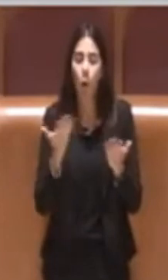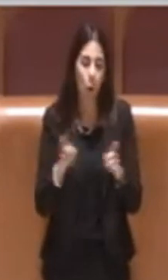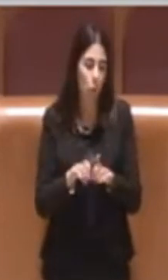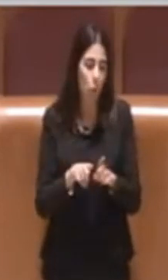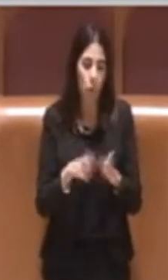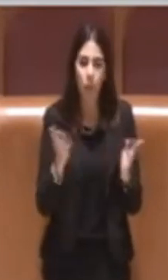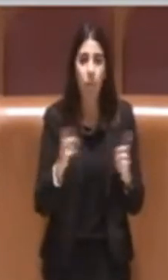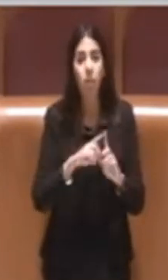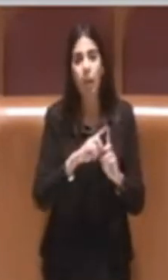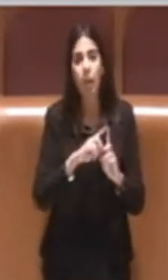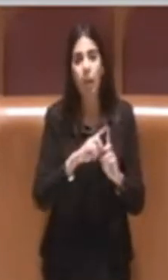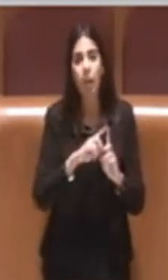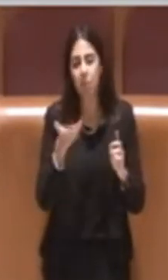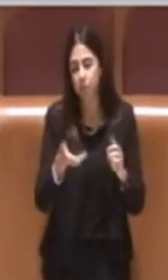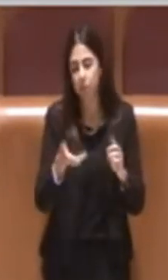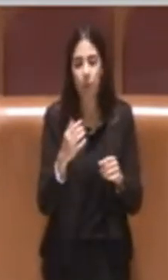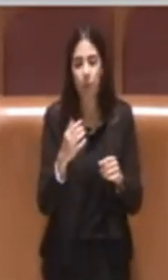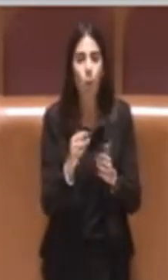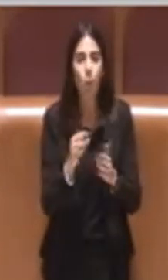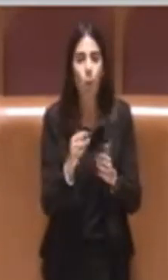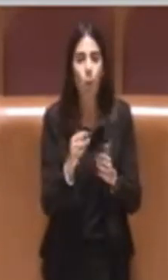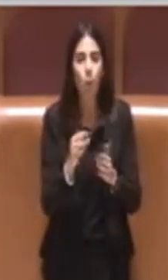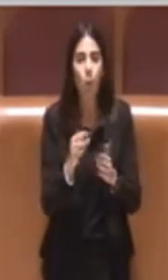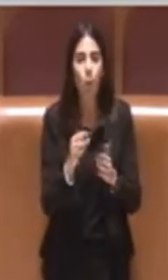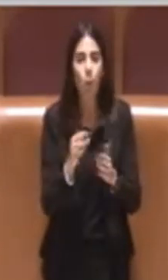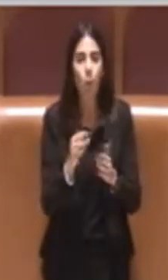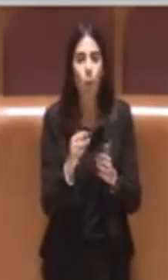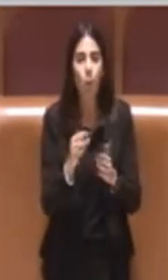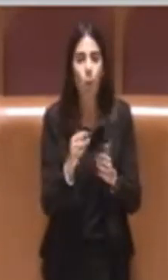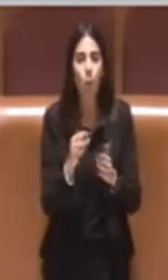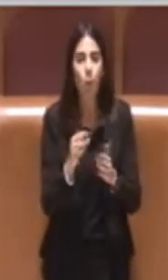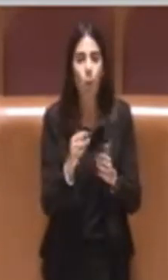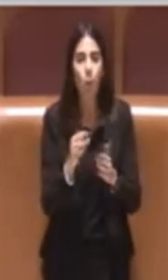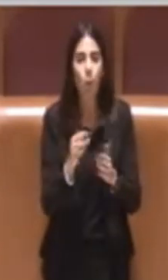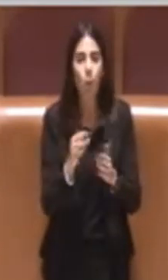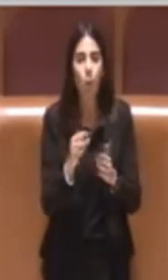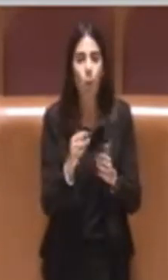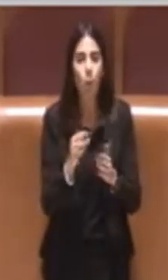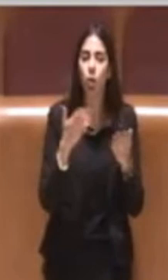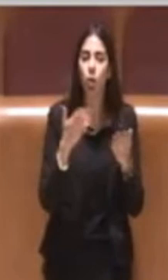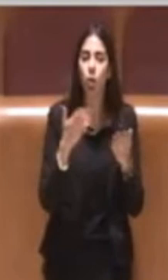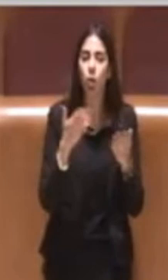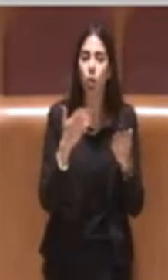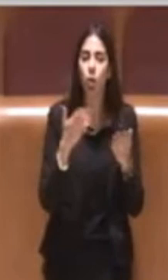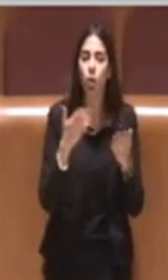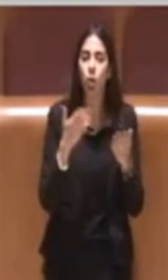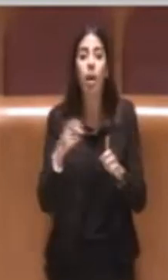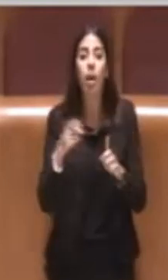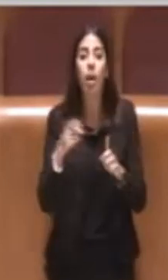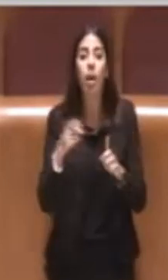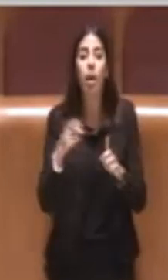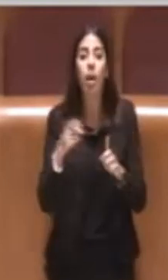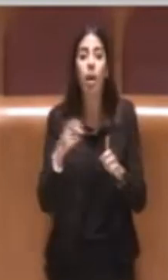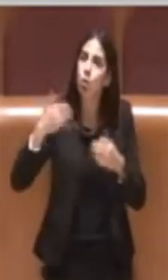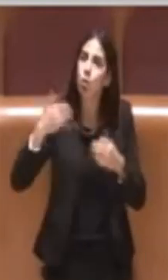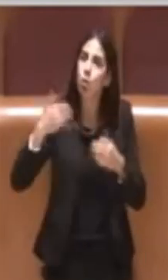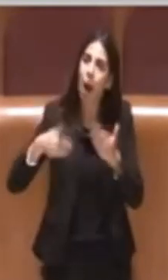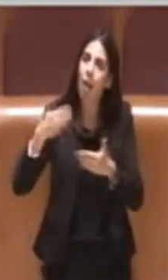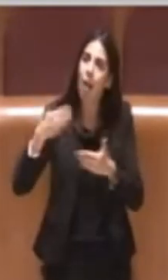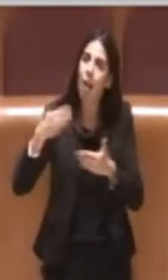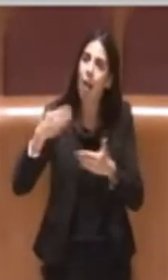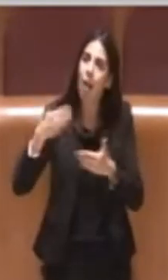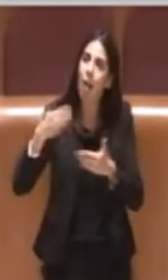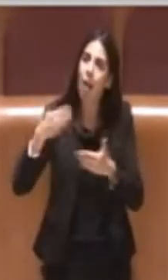gli uffici facevano le loro attività di stime, valutazioni e quant'altro, nel frattempo i giudici vanno avanti e, come sapete,